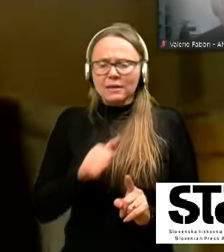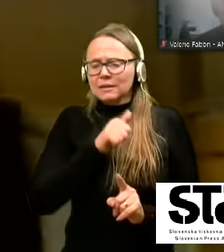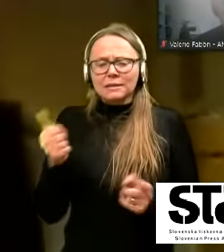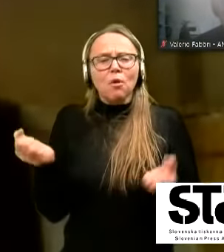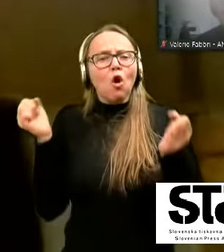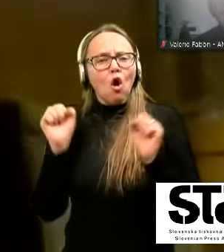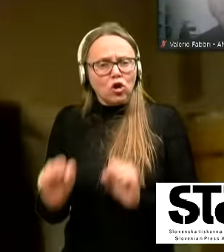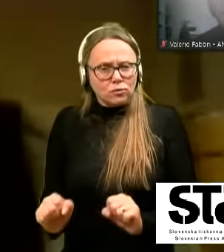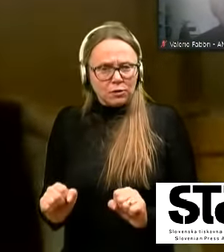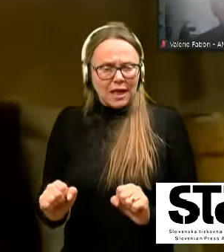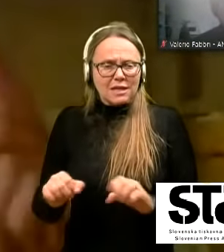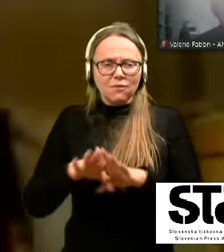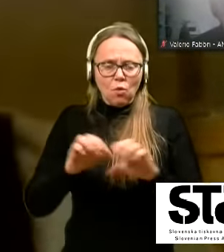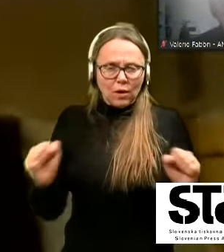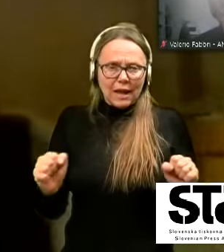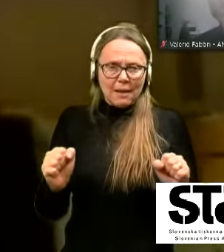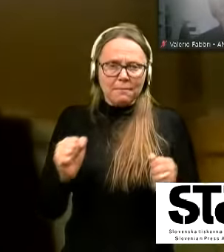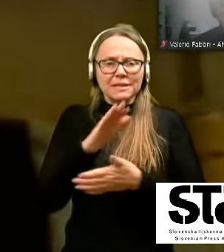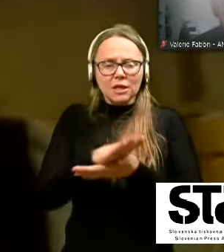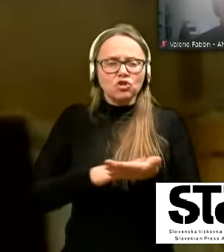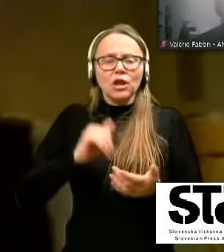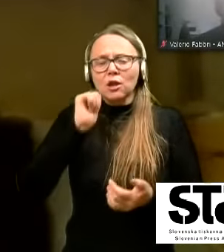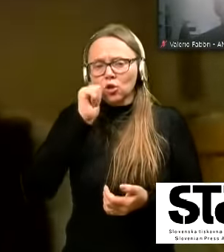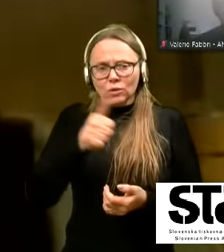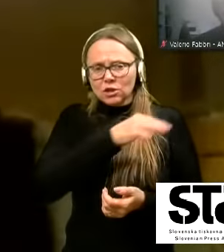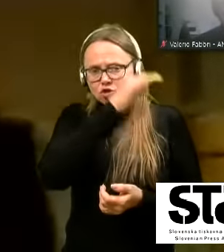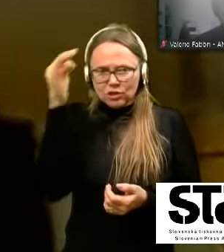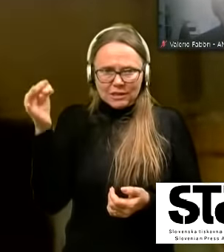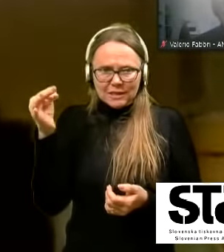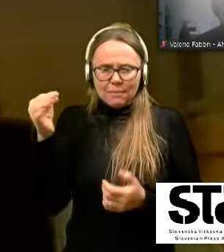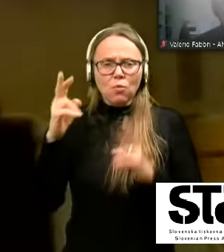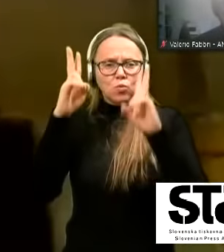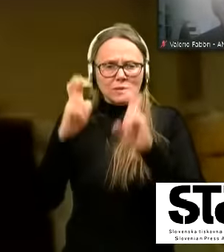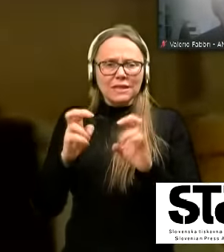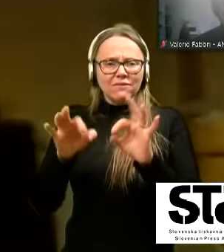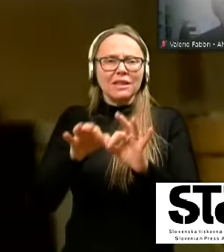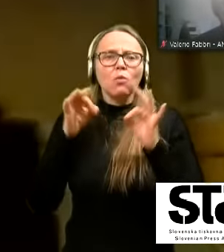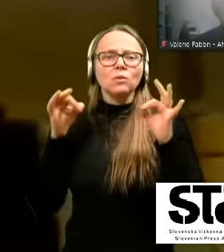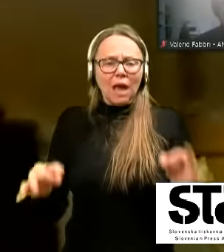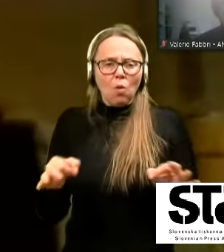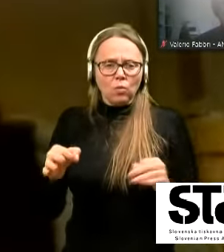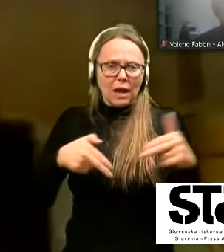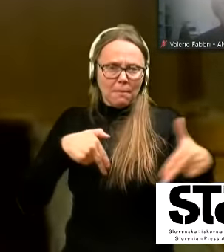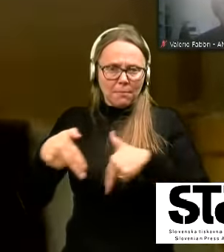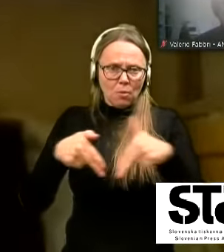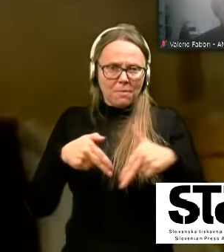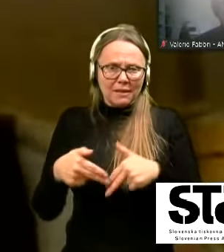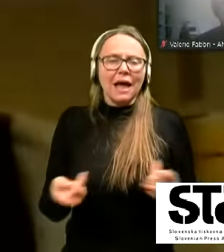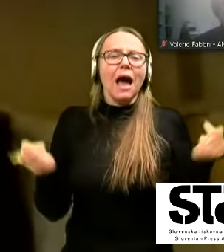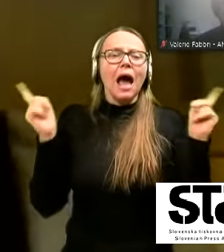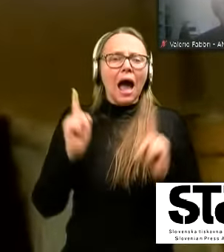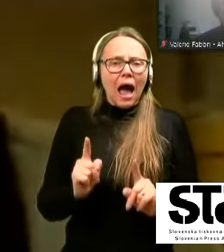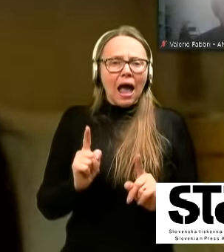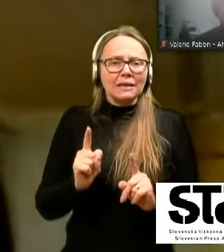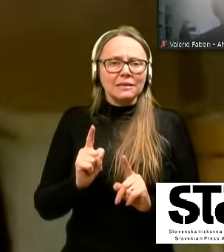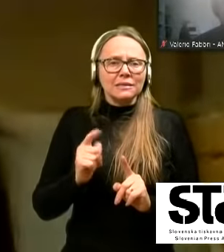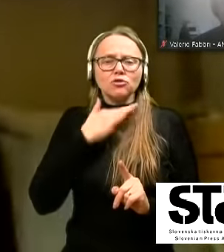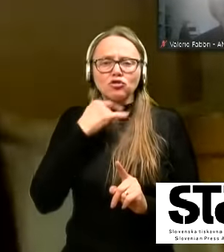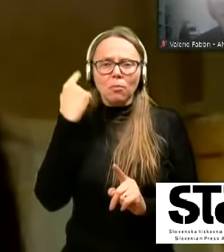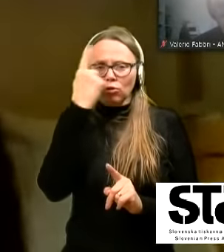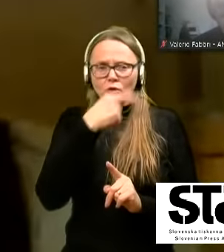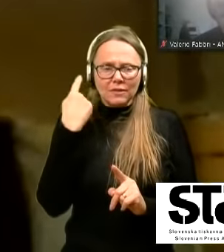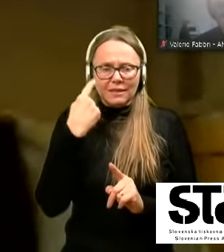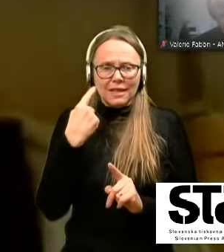gospodarstvo ukrepi, začenijo jo z jutrišnji dnev, recimo ustavitev javnega prometa, ali z vikendom, torej